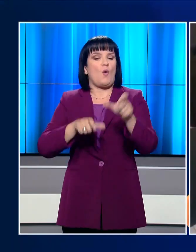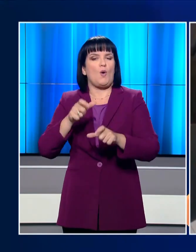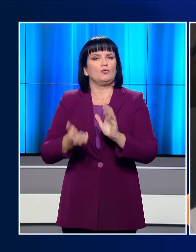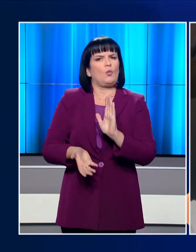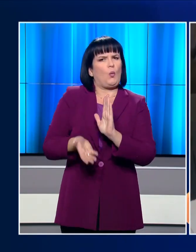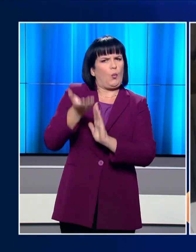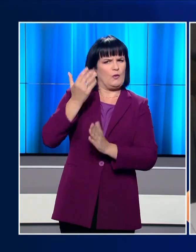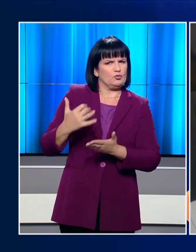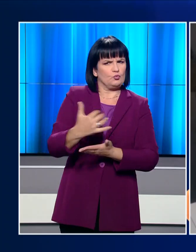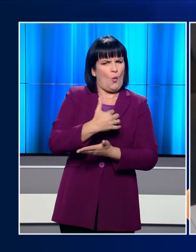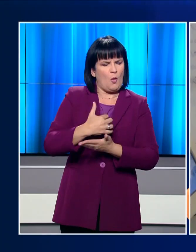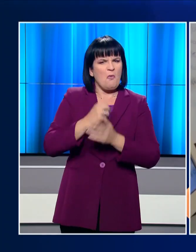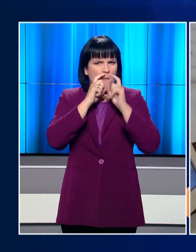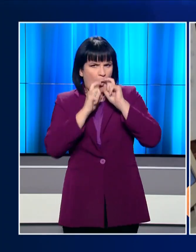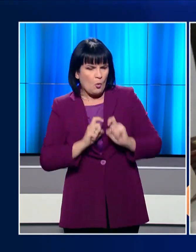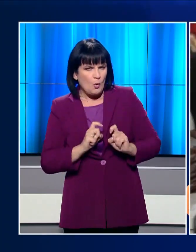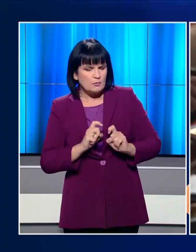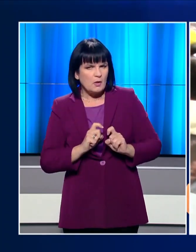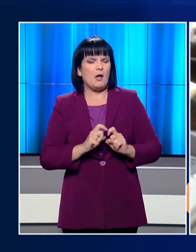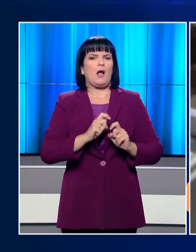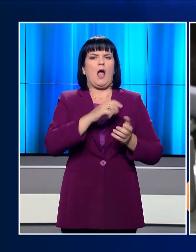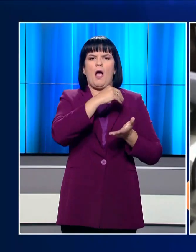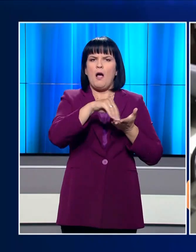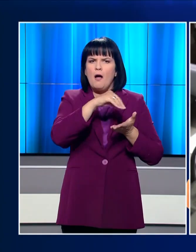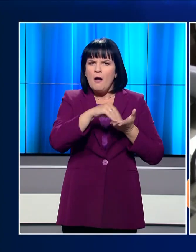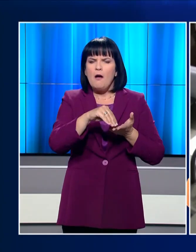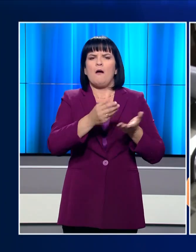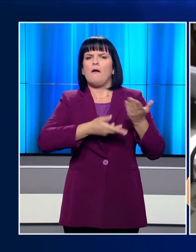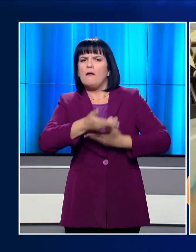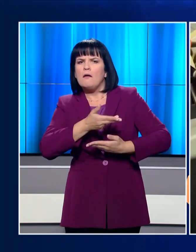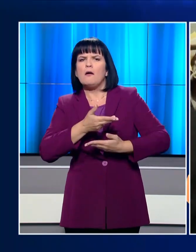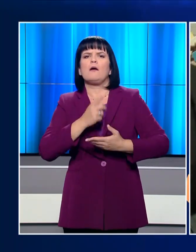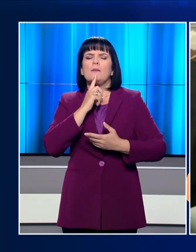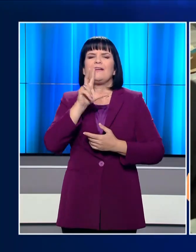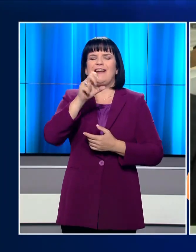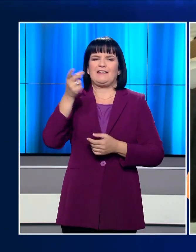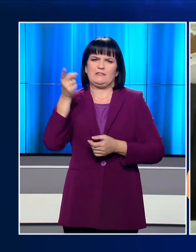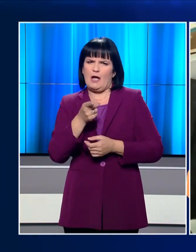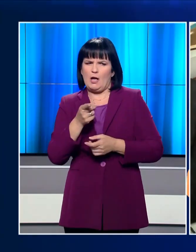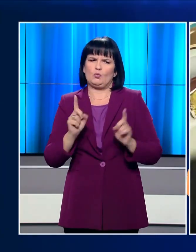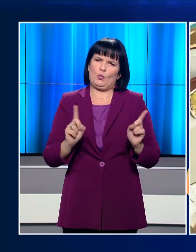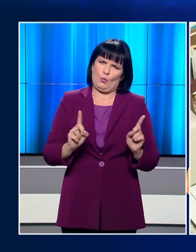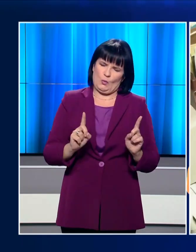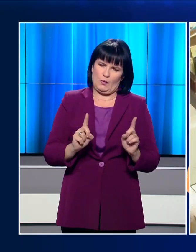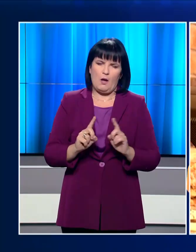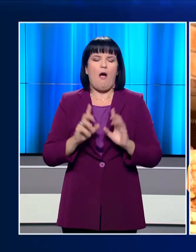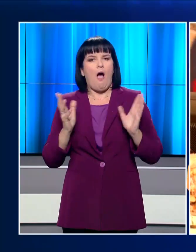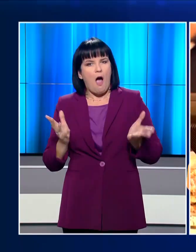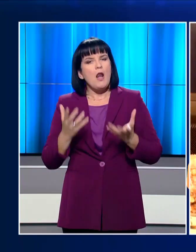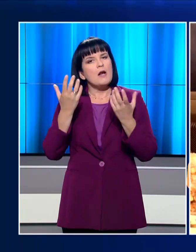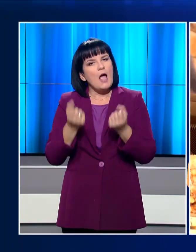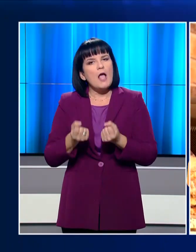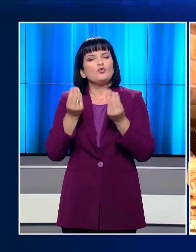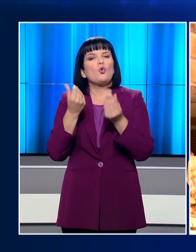μεγαλύτερα εισοδήματα δεν θα είναι υποχρεωμένοι να διενεργούν ηλεκτρονικές συναλλαγές ίσως με το 30% του εισοδήματός τους αλλά να